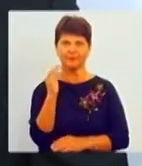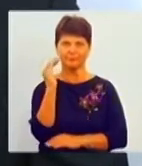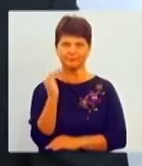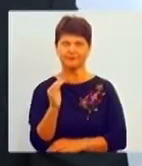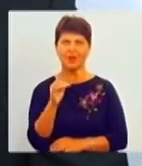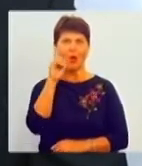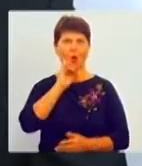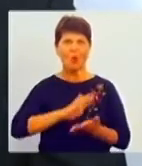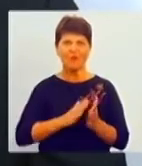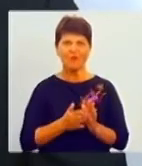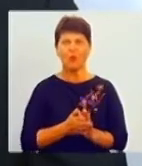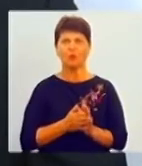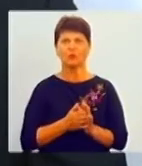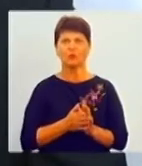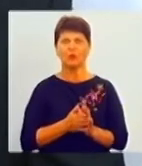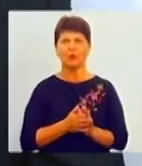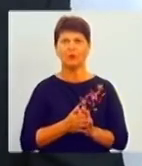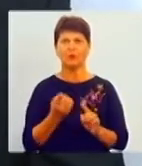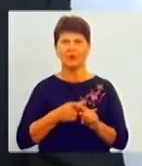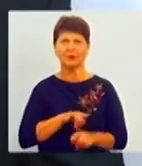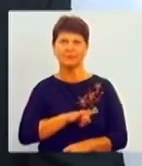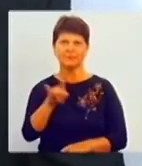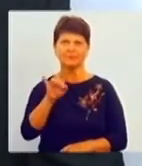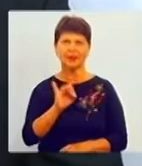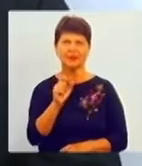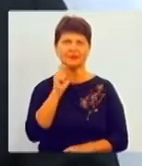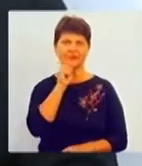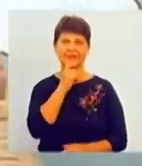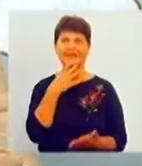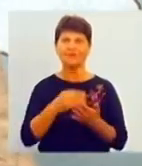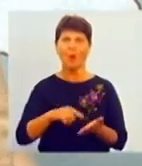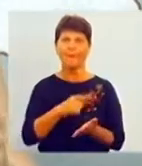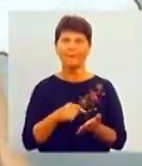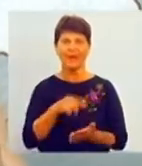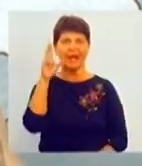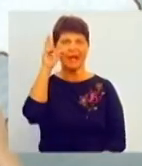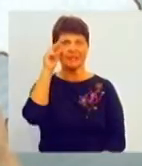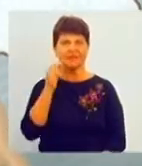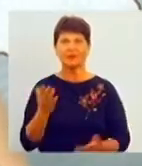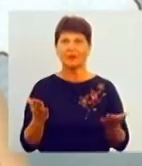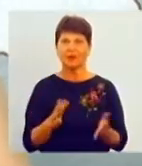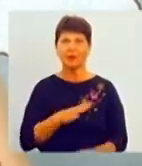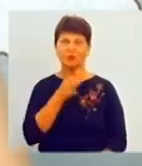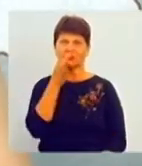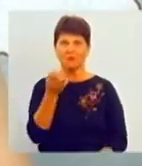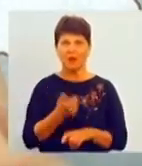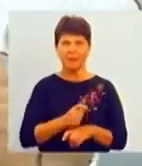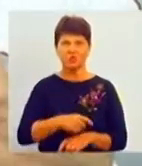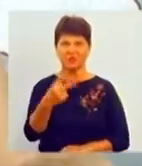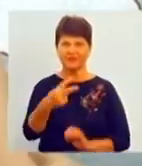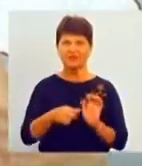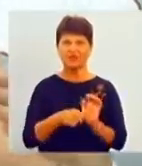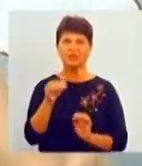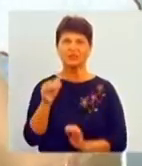комфортно і зручно саме летіти саме з Вінниці, свого міста. Цифра, яка була озвучена, це більше 26 тисяч